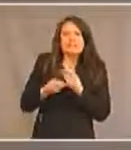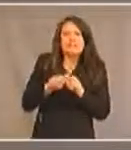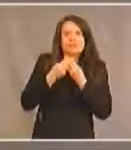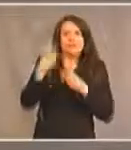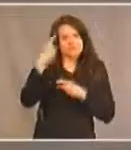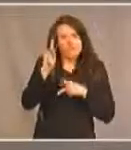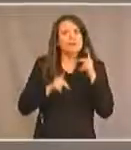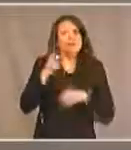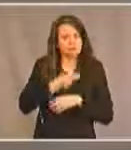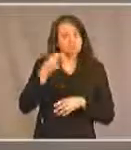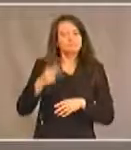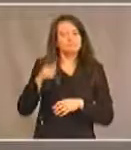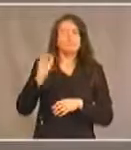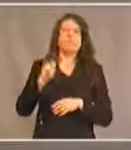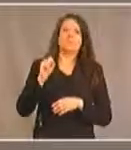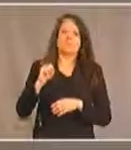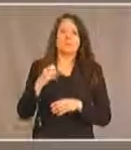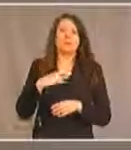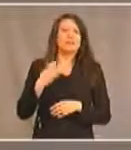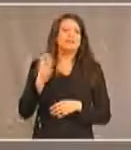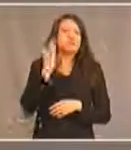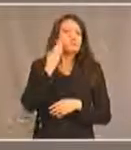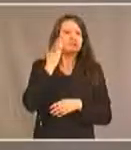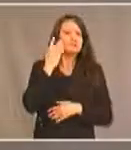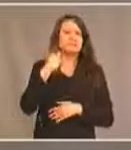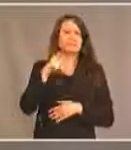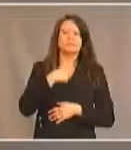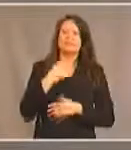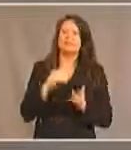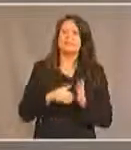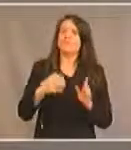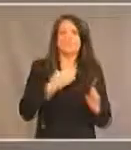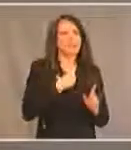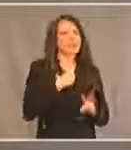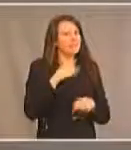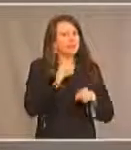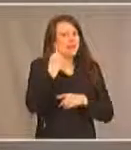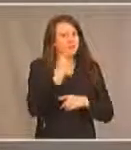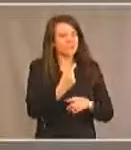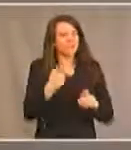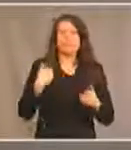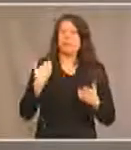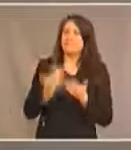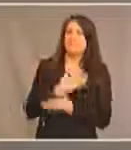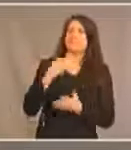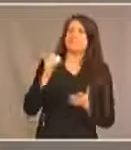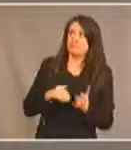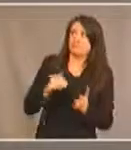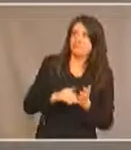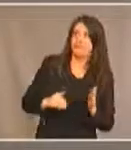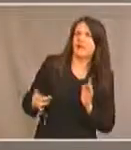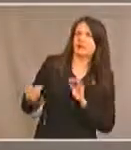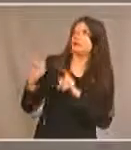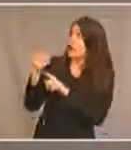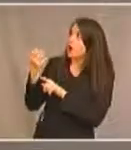handicaps et je sais qu'on entend cette plainte souvent parce que nous sommes en communication régulièrement avec l